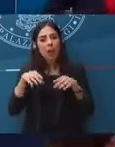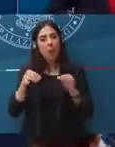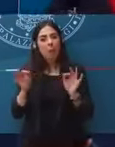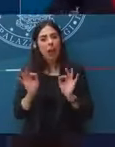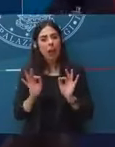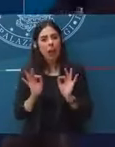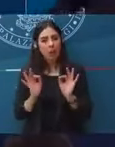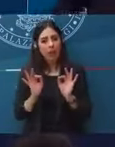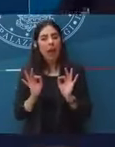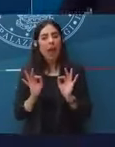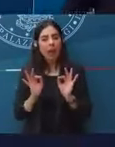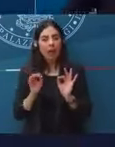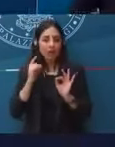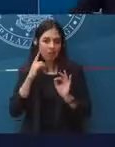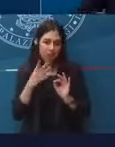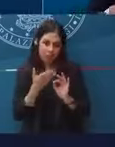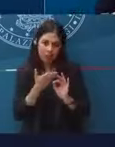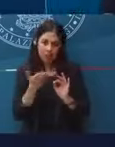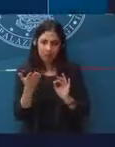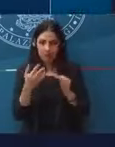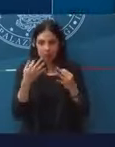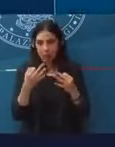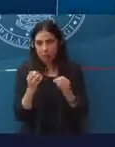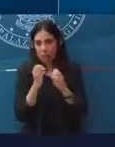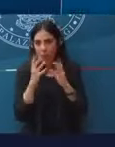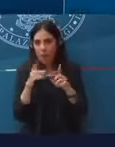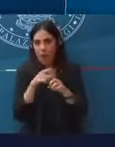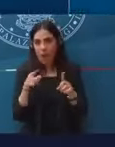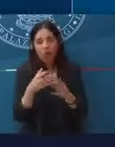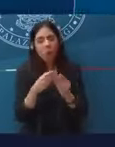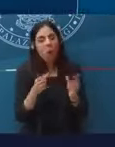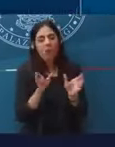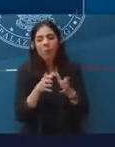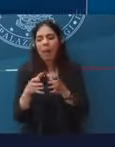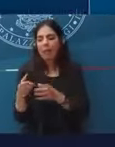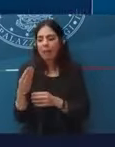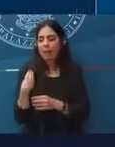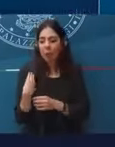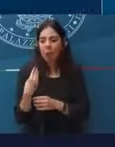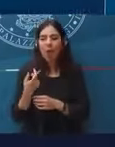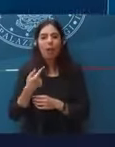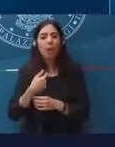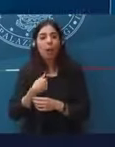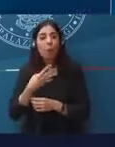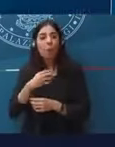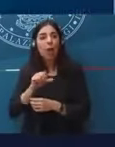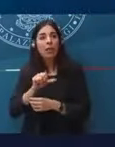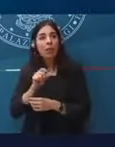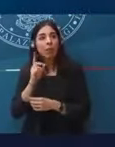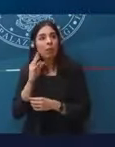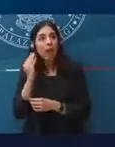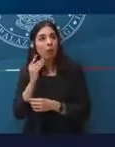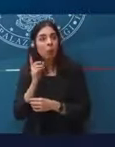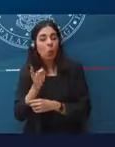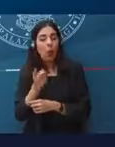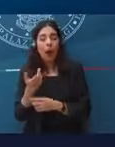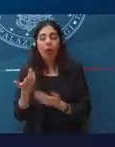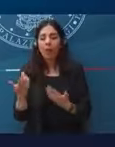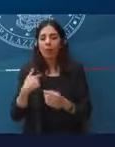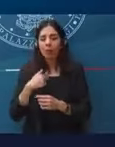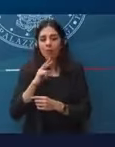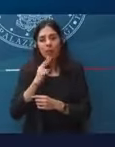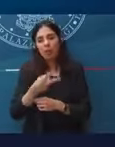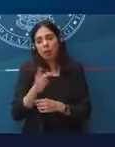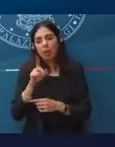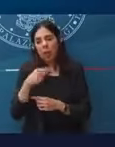molti partiti cosa pensassi del MES. Io ho risposto che occorre anche in questo essere